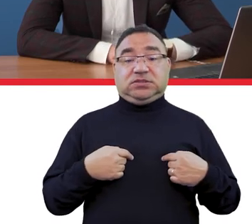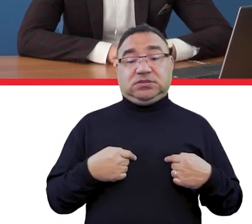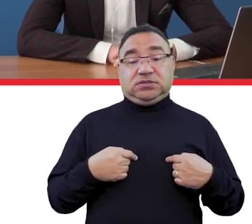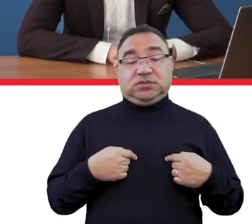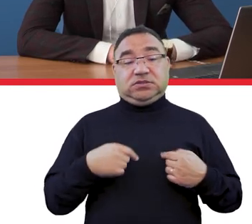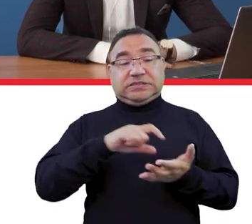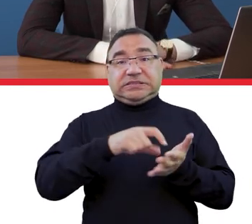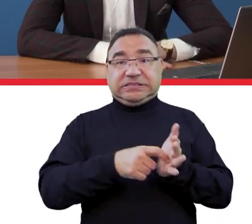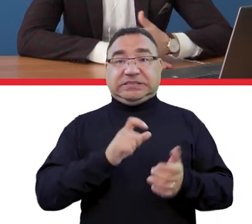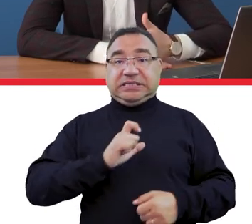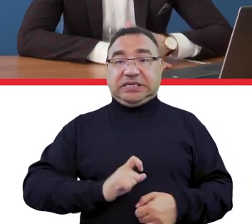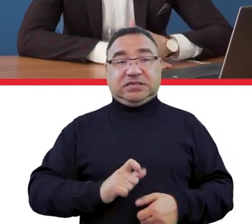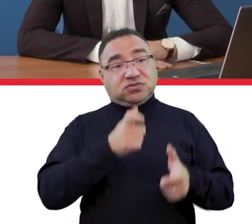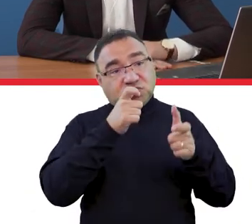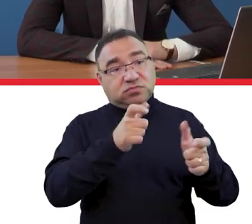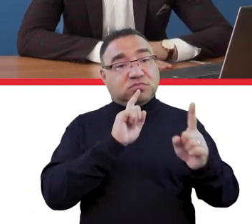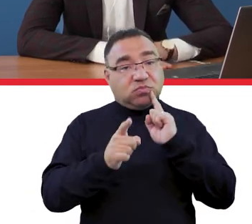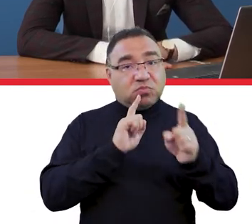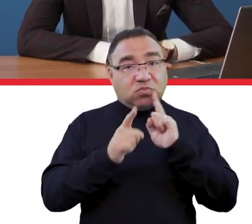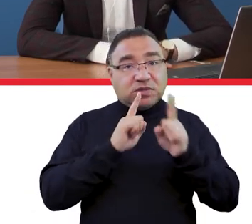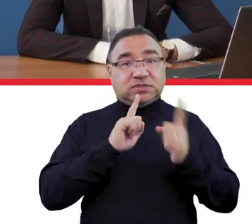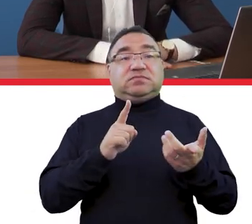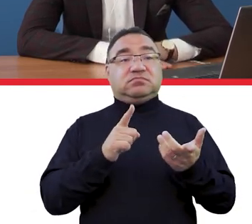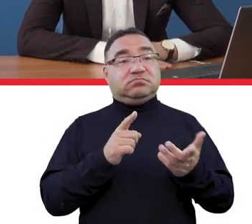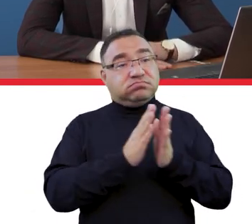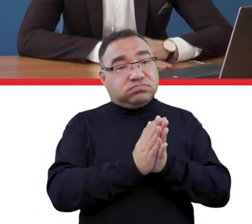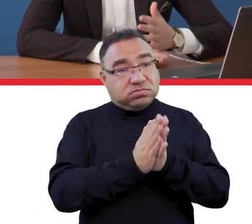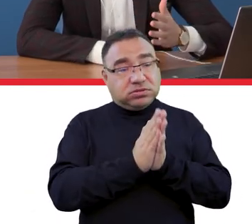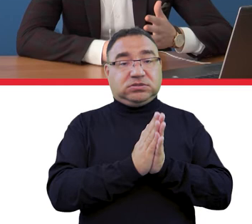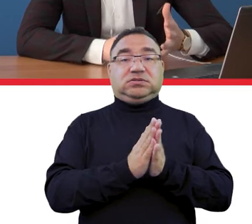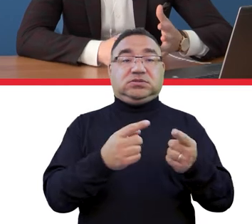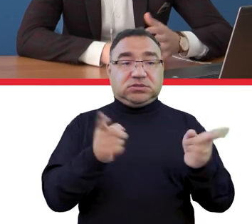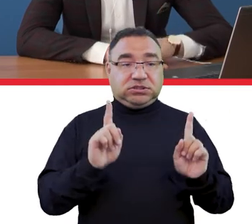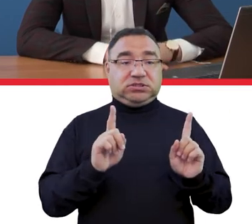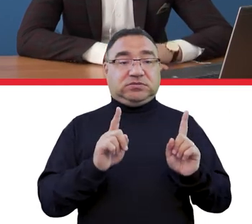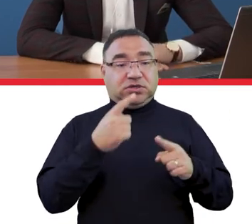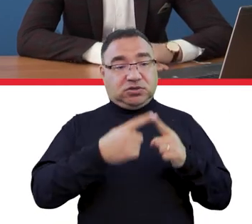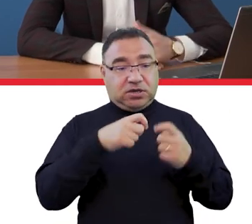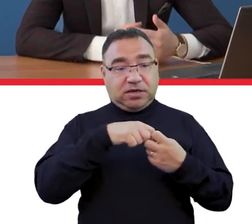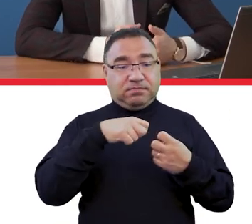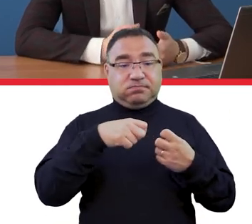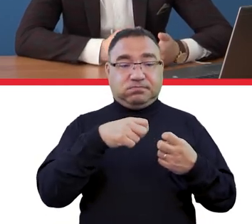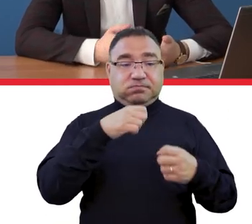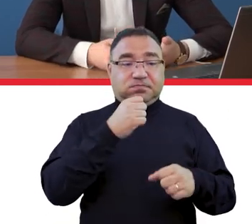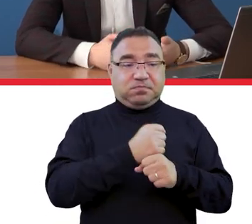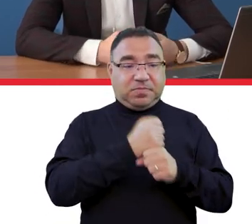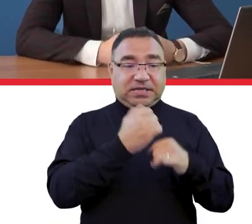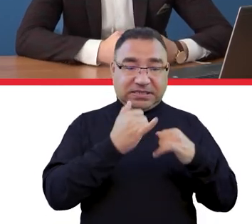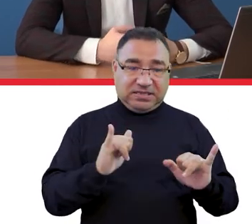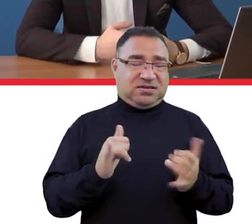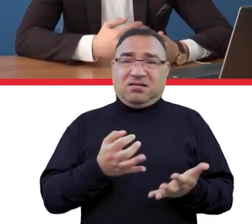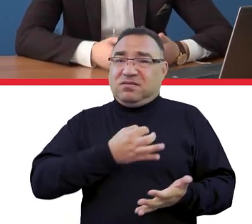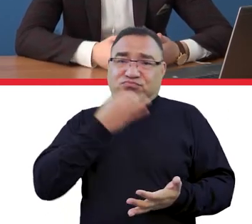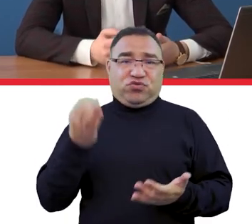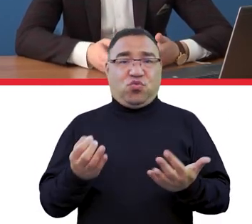do dziekanatu również trzeba pójść i porozmawiać czasem z paniami w dziekanacie, dla ich również urozmaicenia pracy, ale jeśli można zrobić